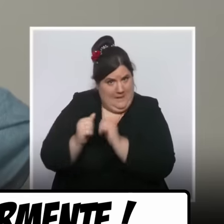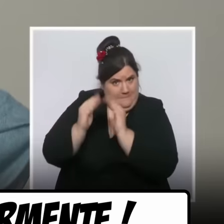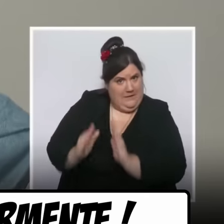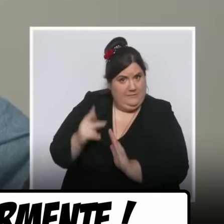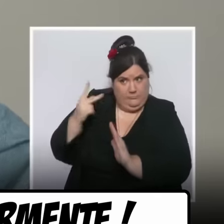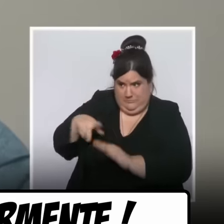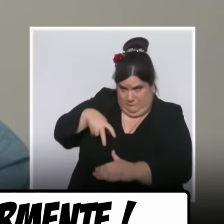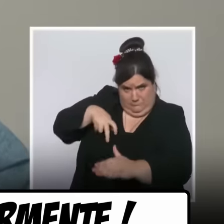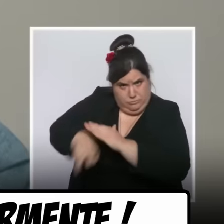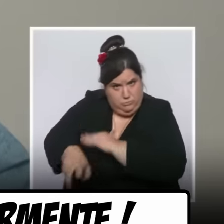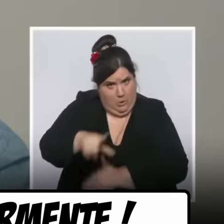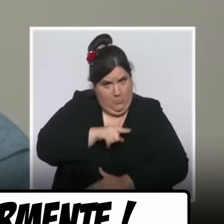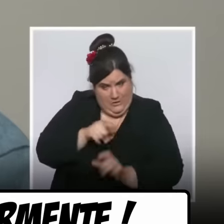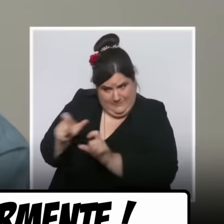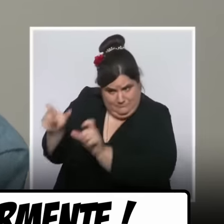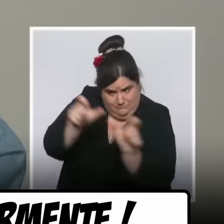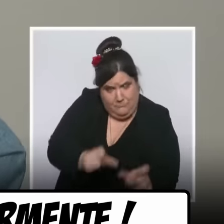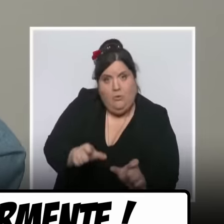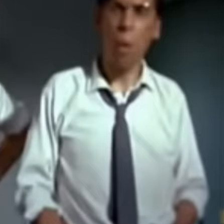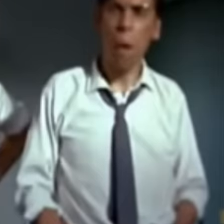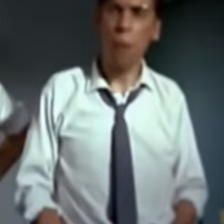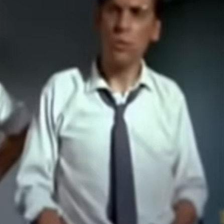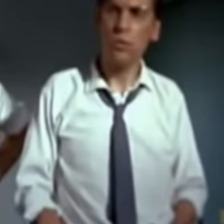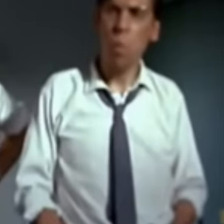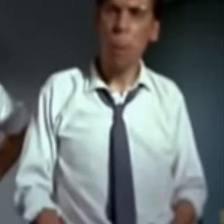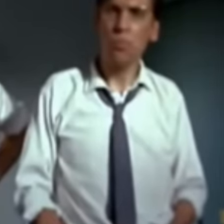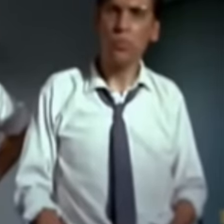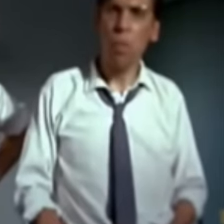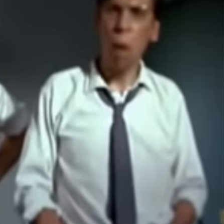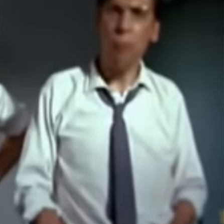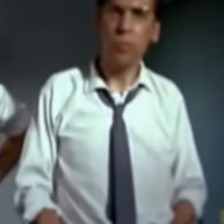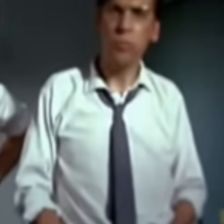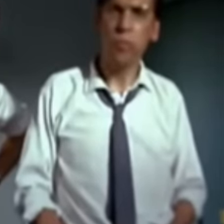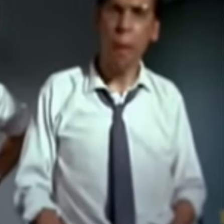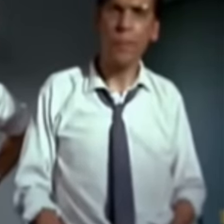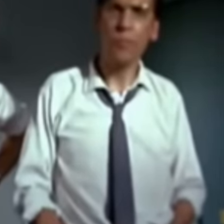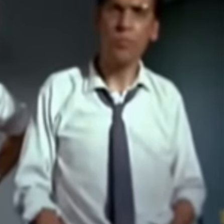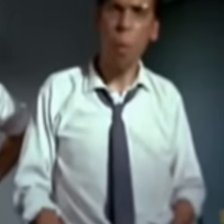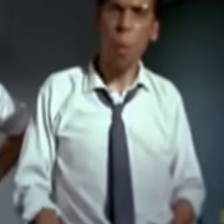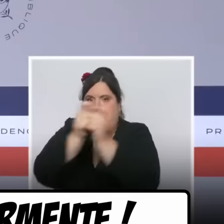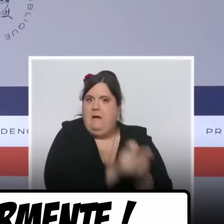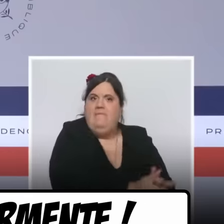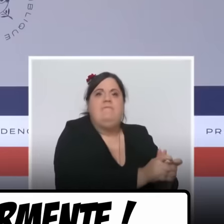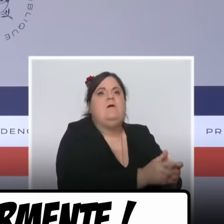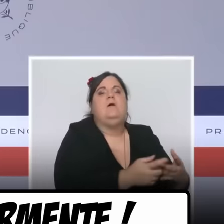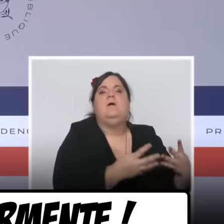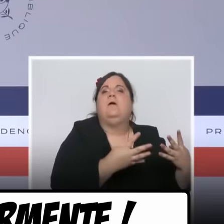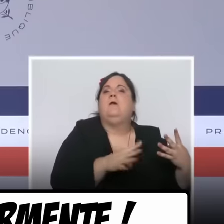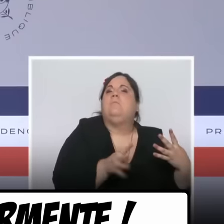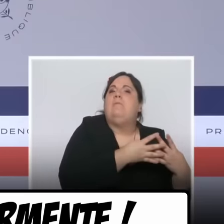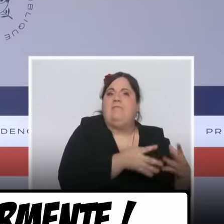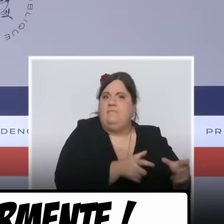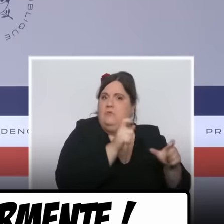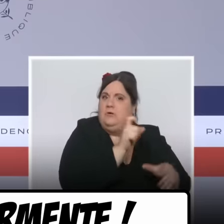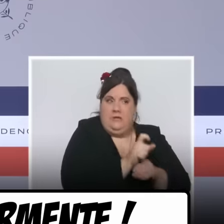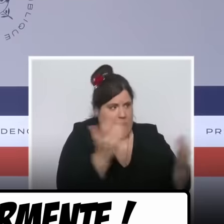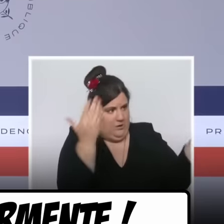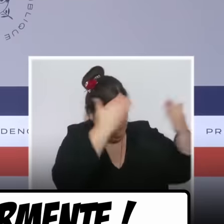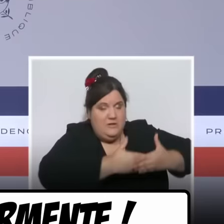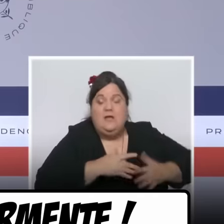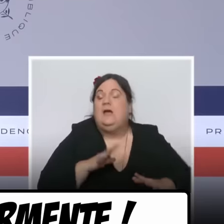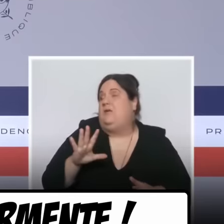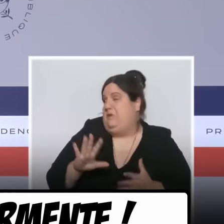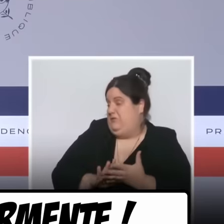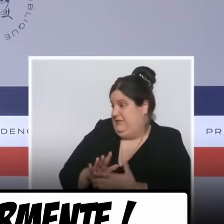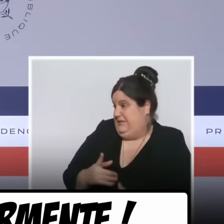qu'une journaliste passe une nuit en cellule dans une démocratie ? Allons, allons, bon mouvement parle ! Pardon encore une fois pour votre question, vous allez dire je vous en veux, c'est pas